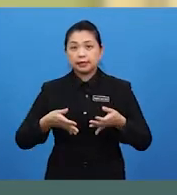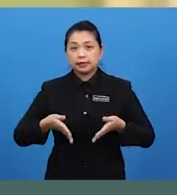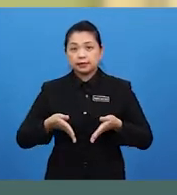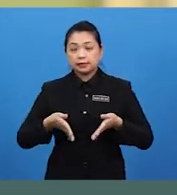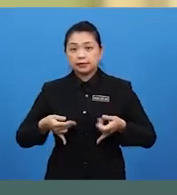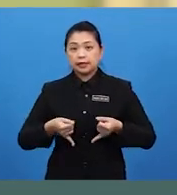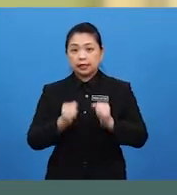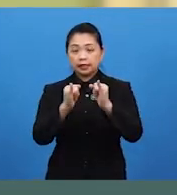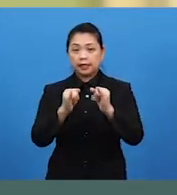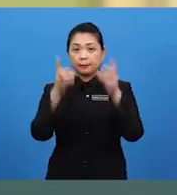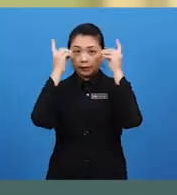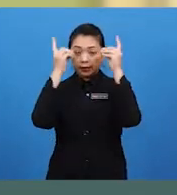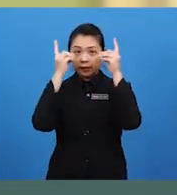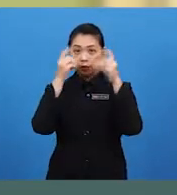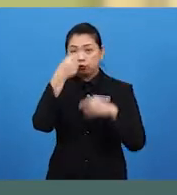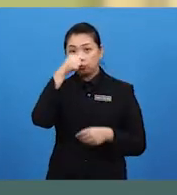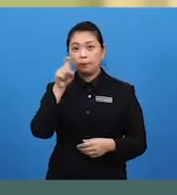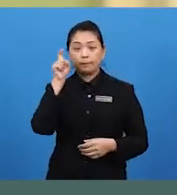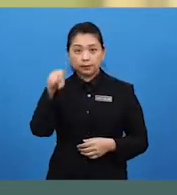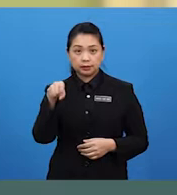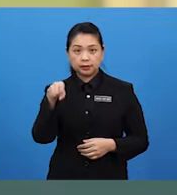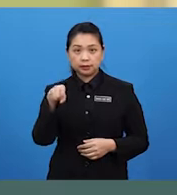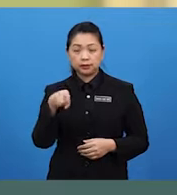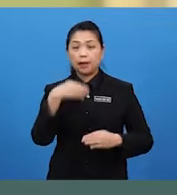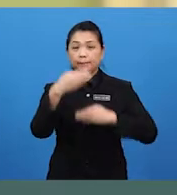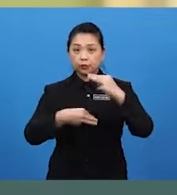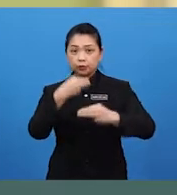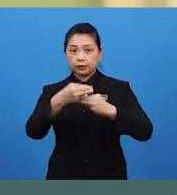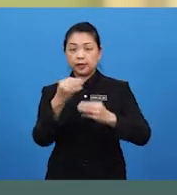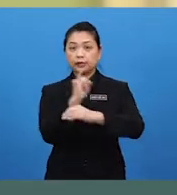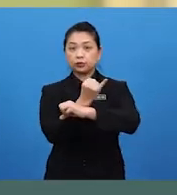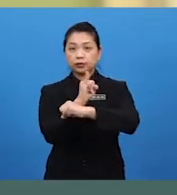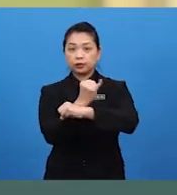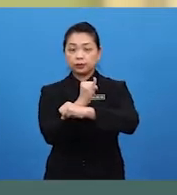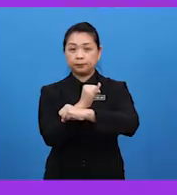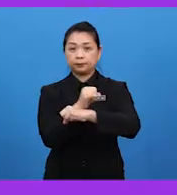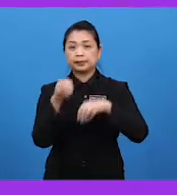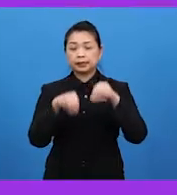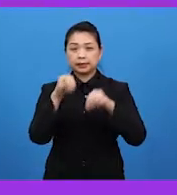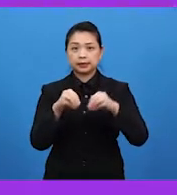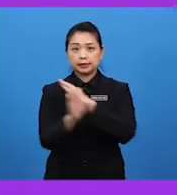Bagi mengenalpasti Dan memajukan industri Pertanian negara kita